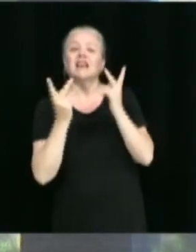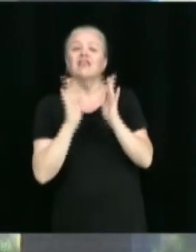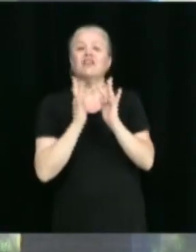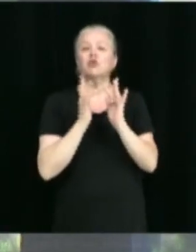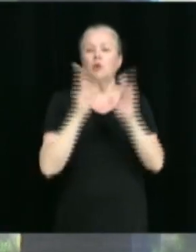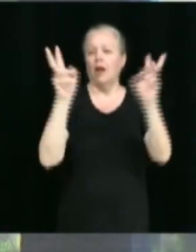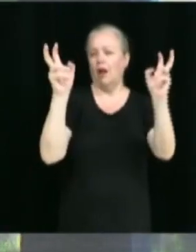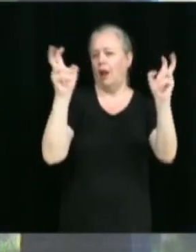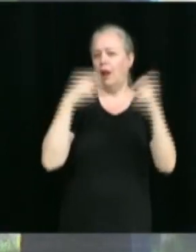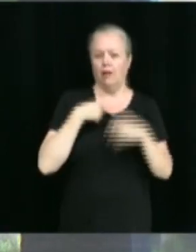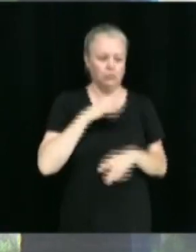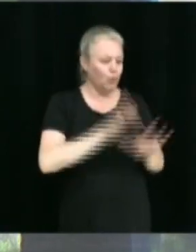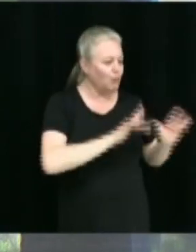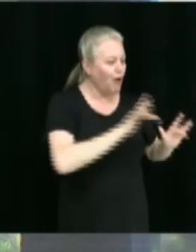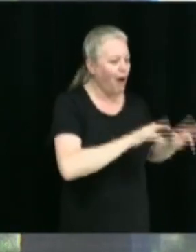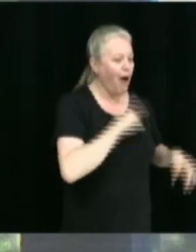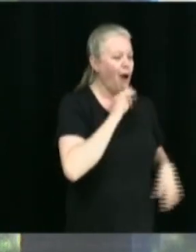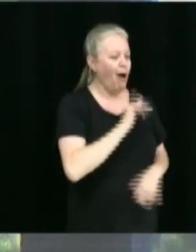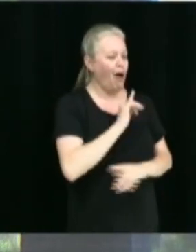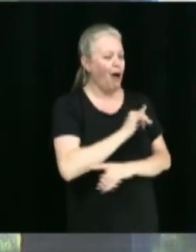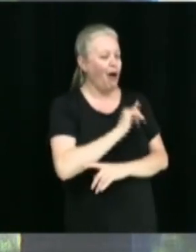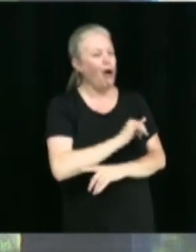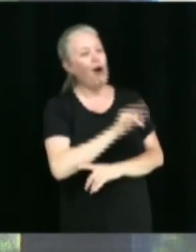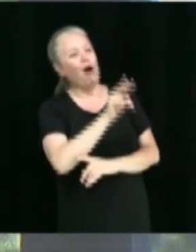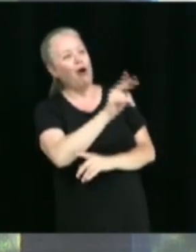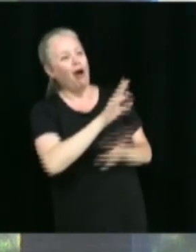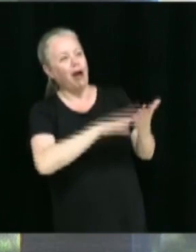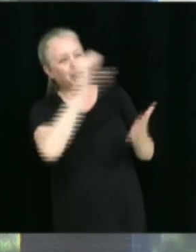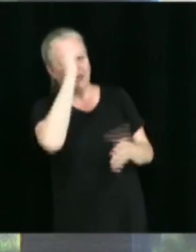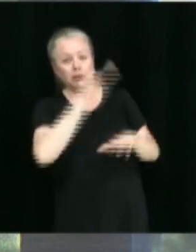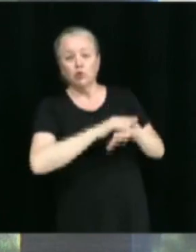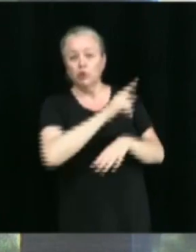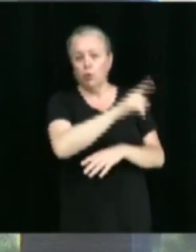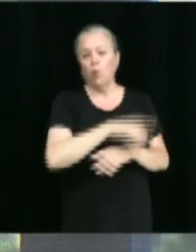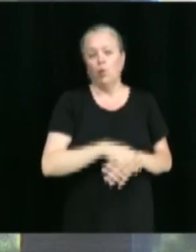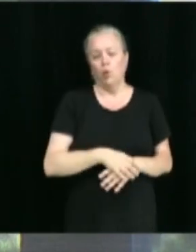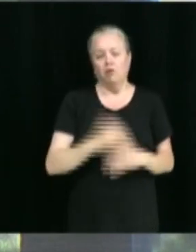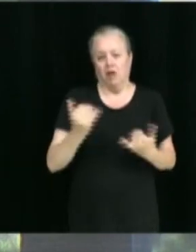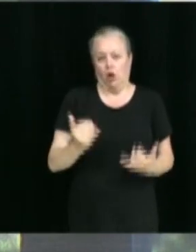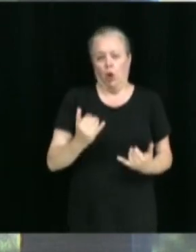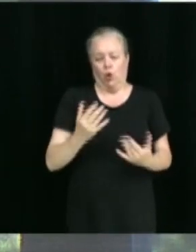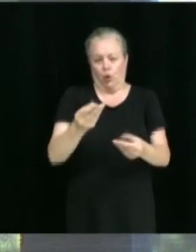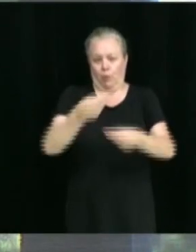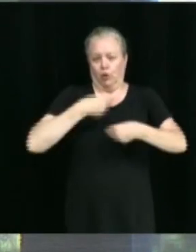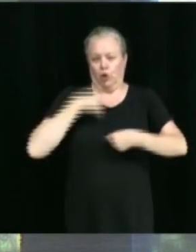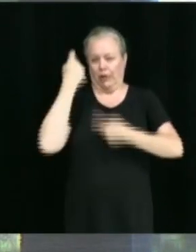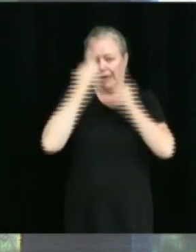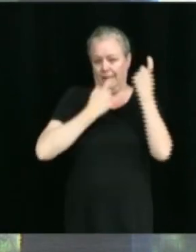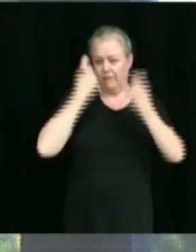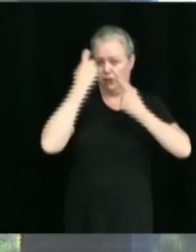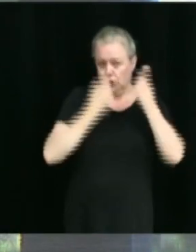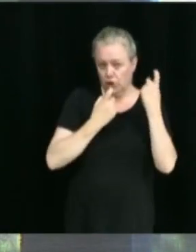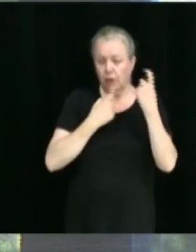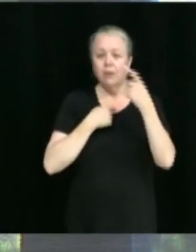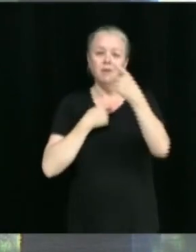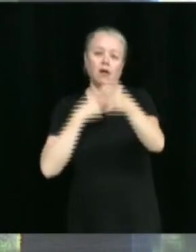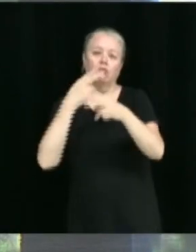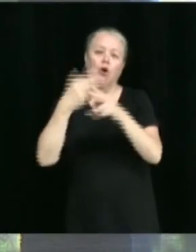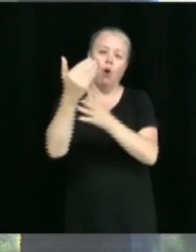interactive. Donc, c'est des choses qu'on va regarder, puis qu'on pourra partager avec le citoyen en question